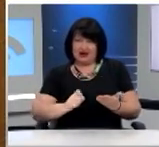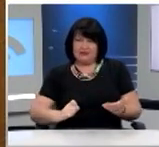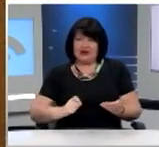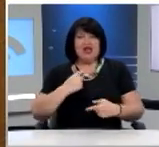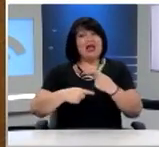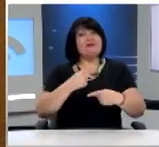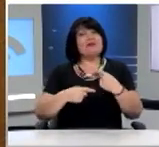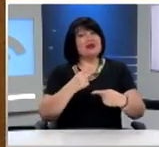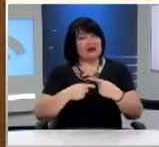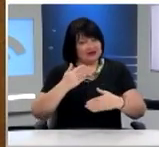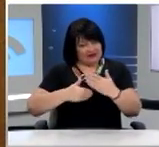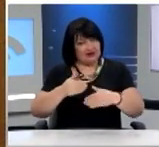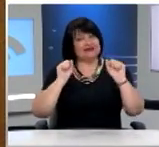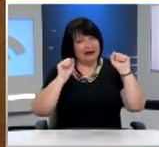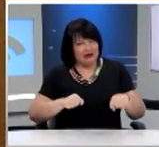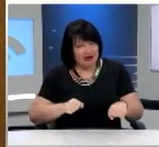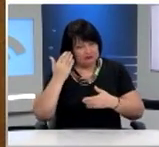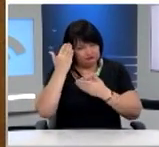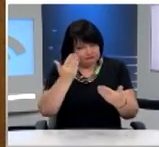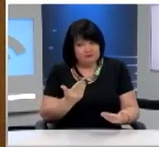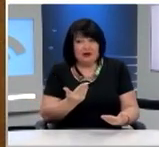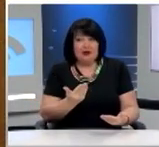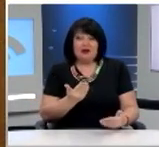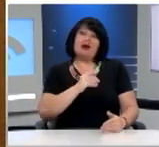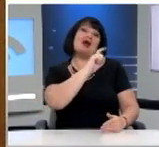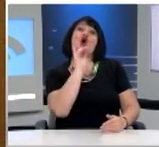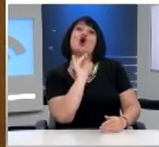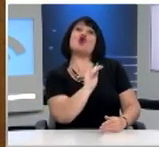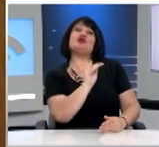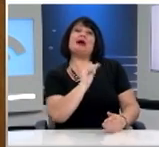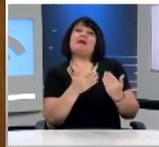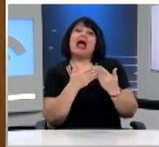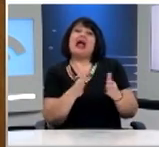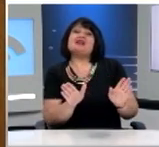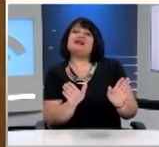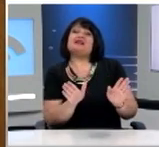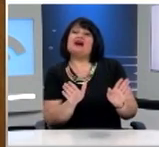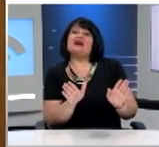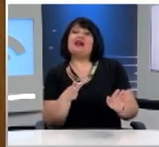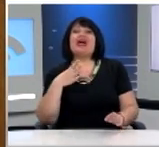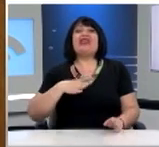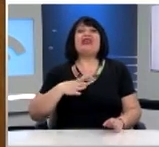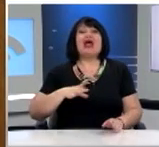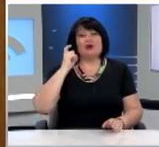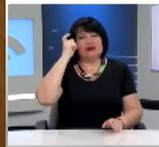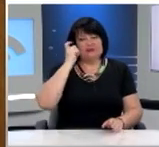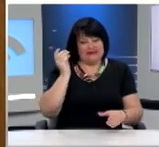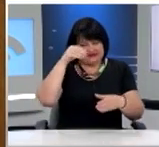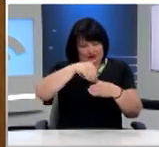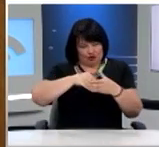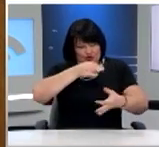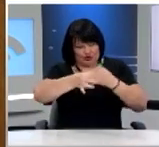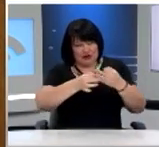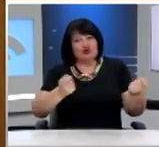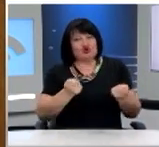μας προσφέρει αυτή η διαδικασία, αλλά δεν μπορούμε παρά να σας ρωτήσουμε ευθέως. Αυτό που φέρνουμε με τη σκέψη και τη συμμετοχή μας